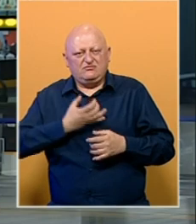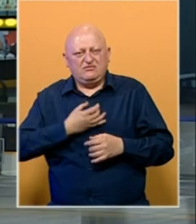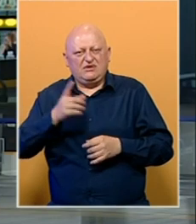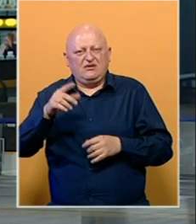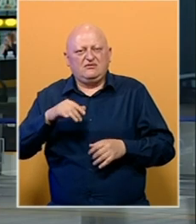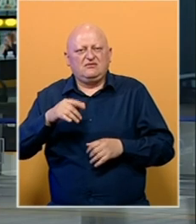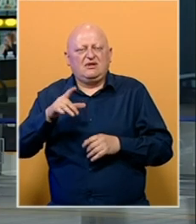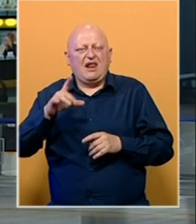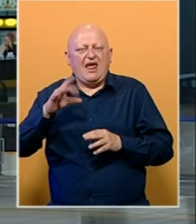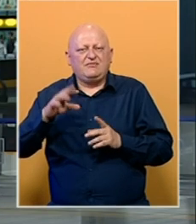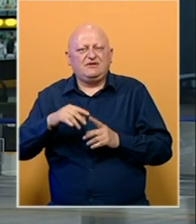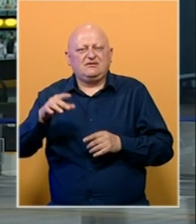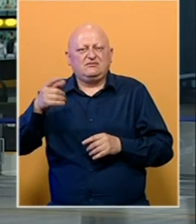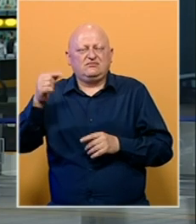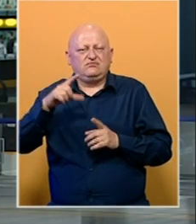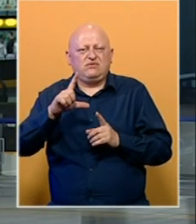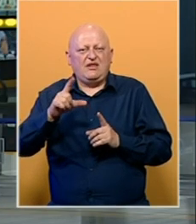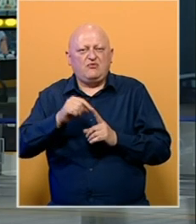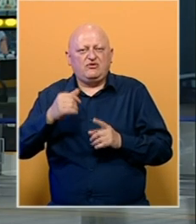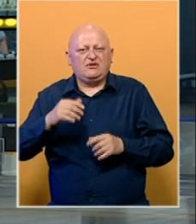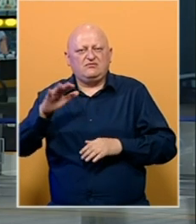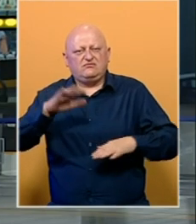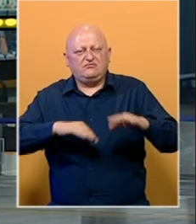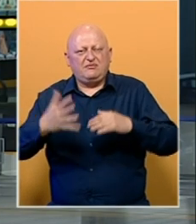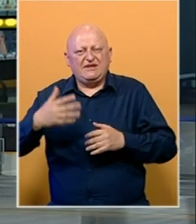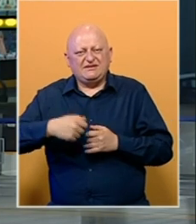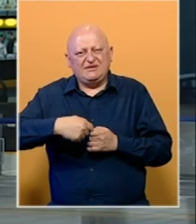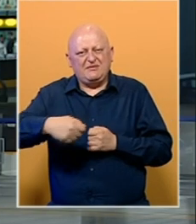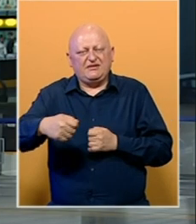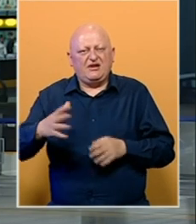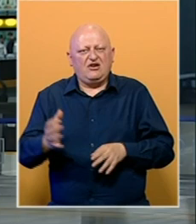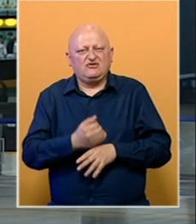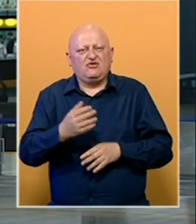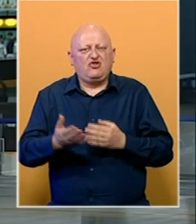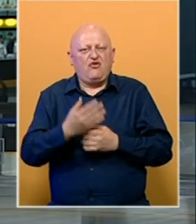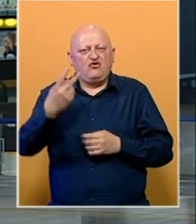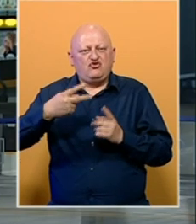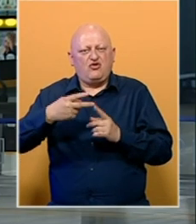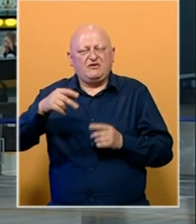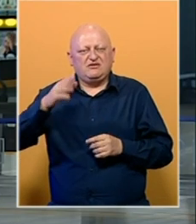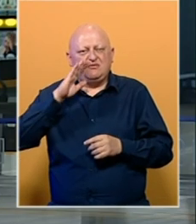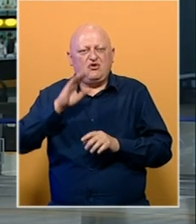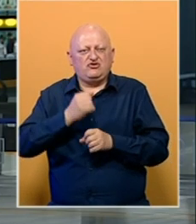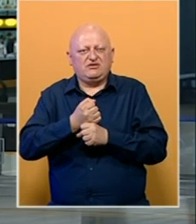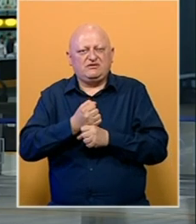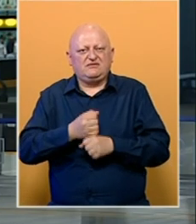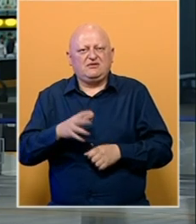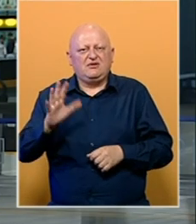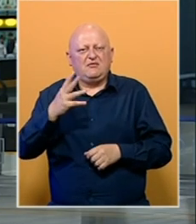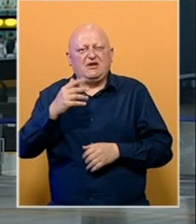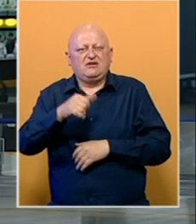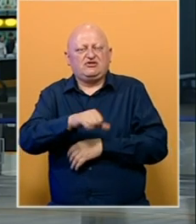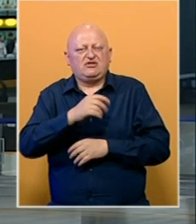200 metara Leptir, Lana Pudar je danas u finalu discipline 50 metara Leptir osvojila novo srebro za Bosnu i Hercegovinu. 15